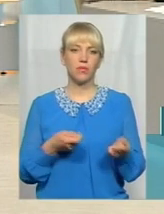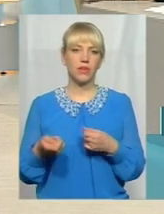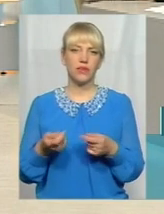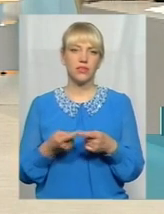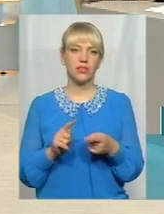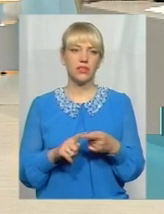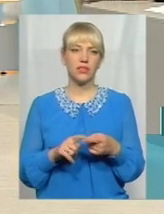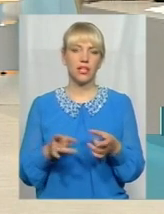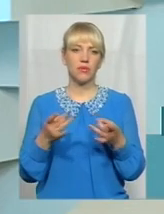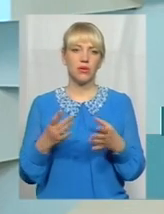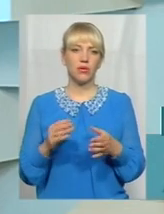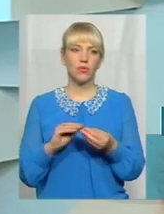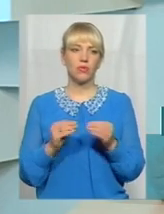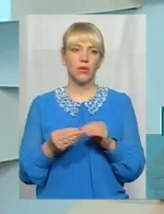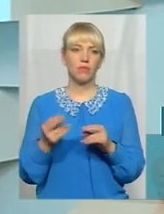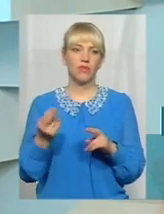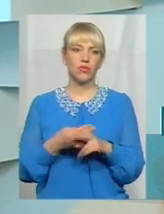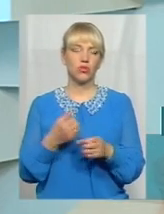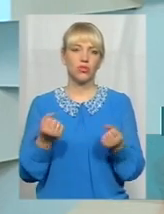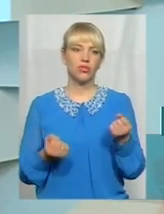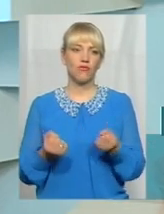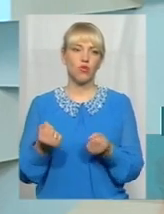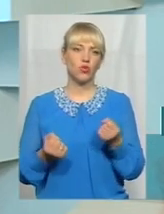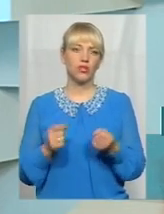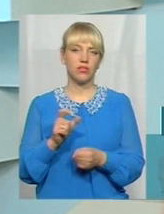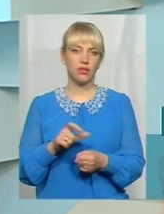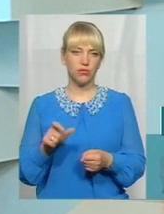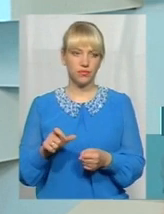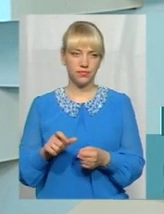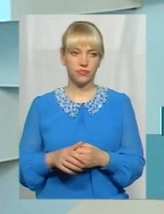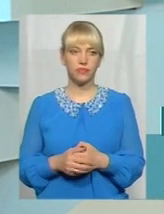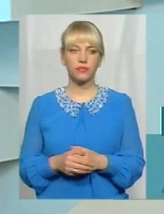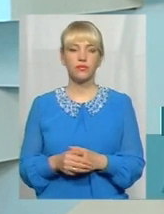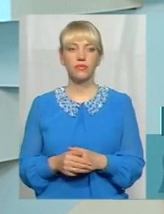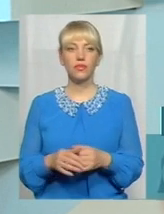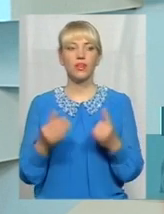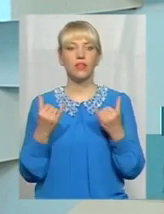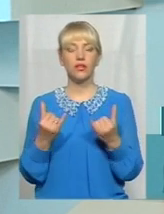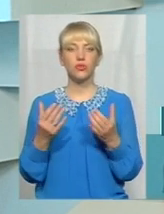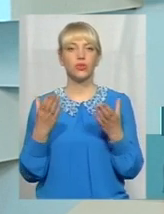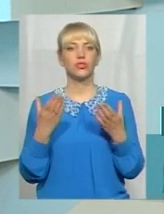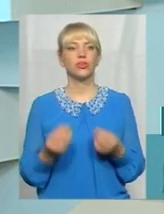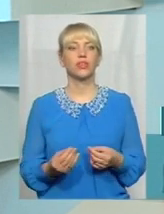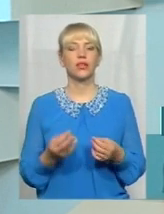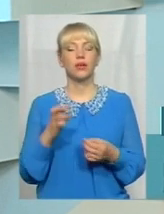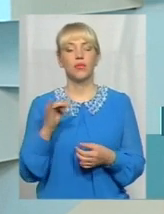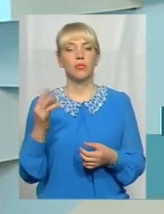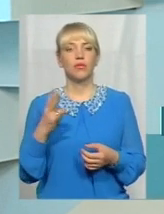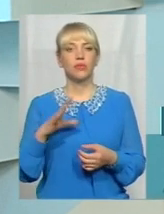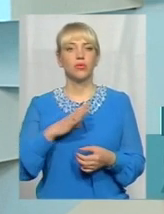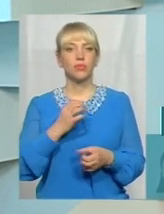елементарна проблема, це відсутність водіїв. І на сьогоднішній мали б працювати